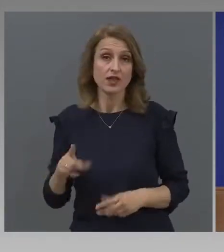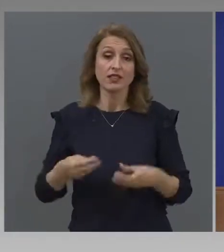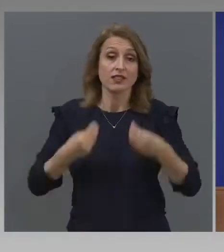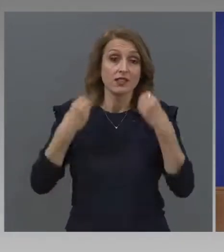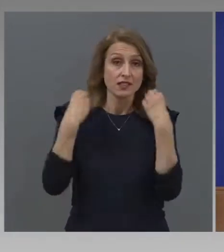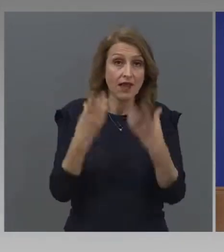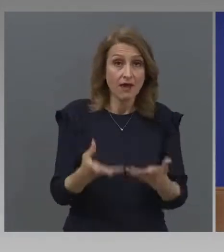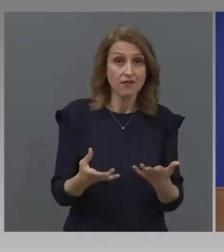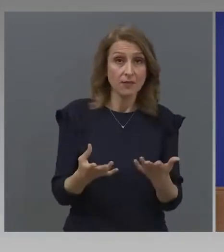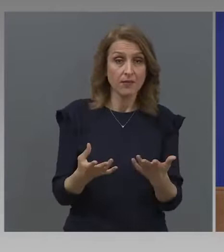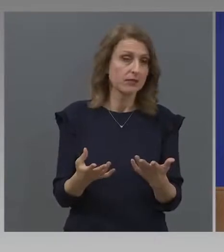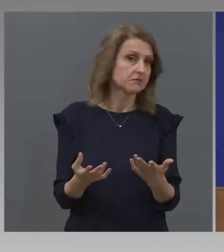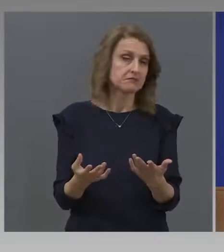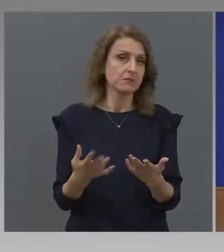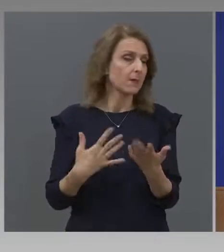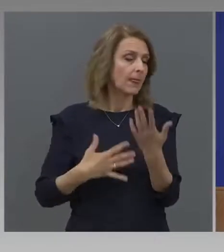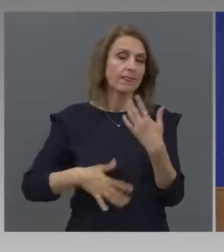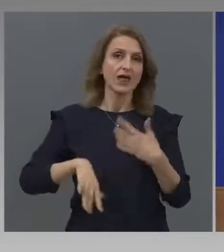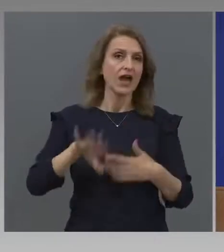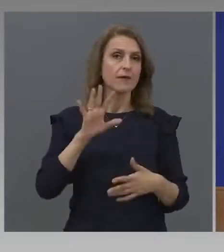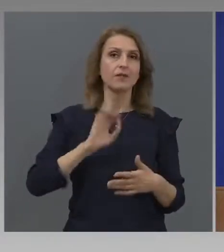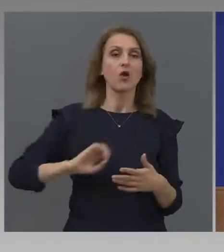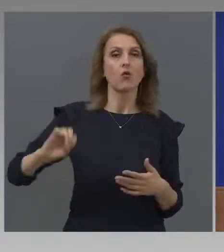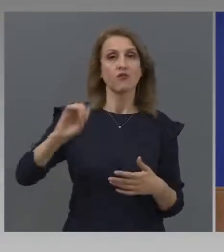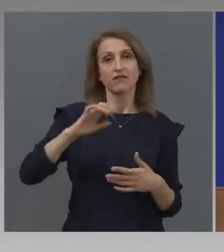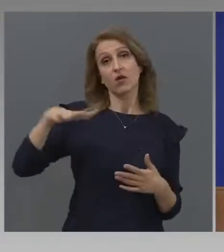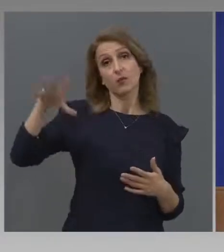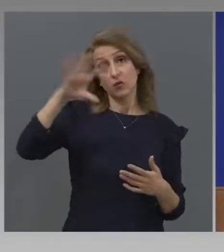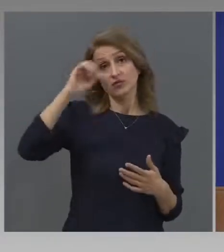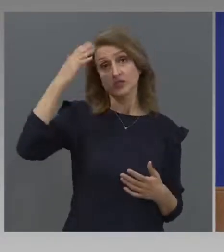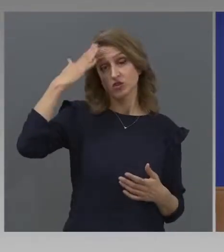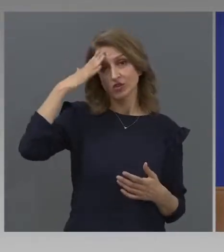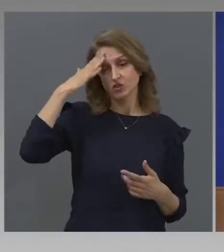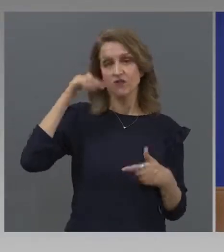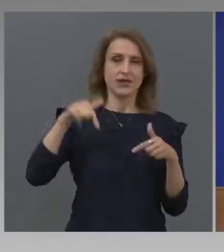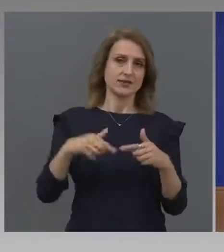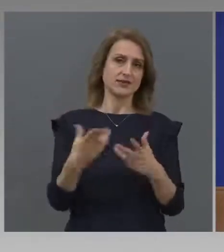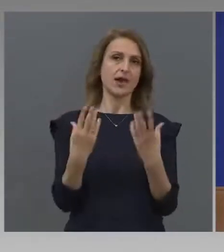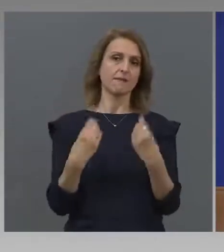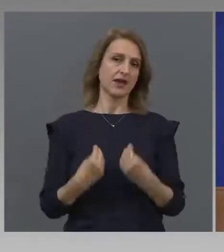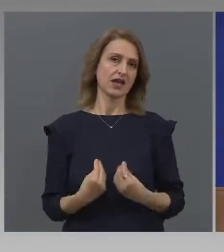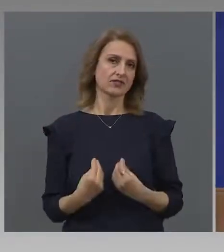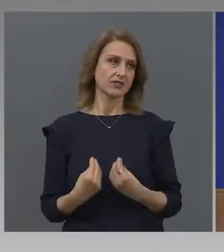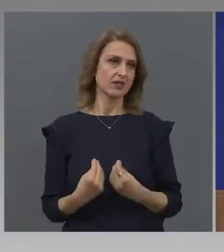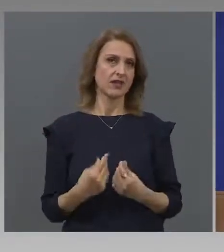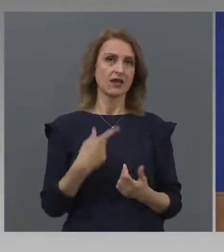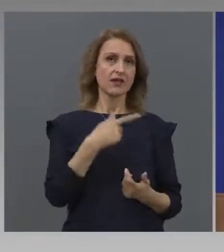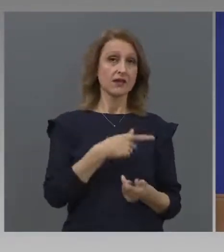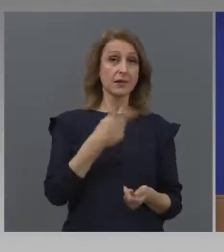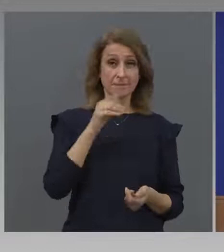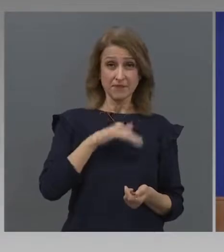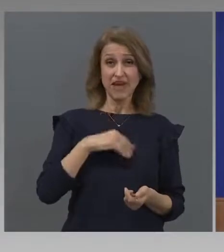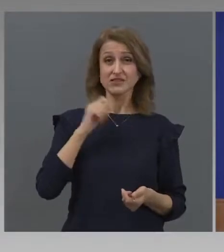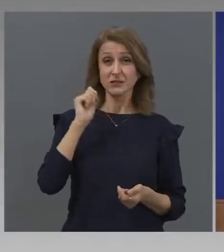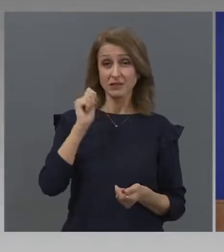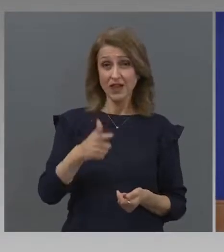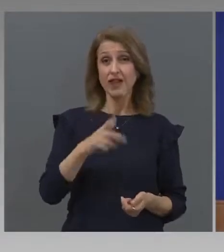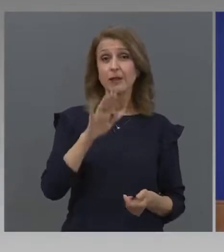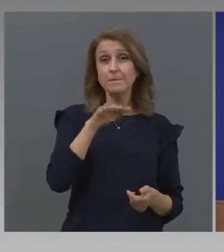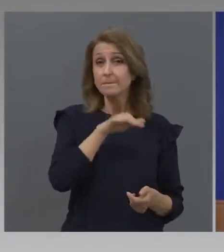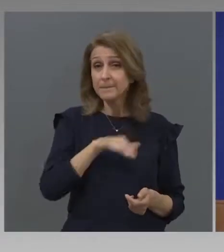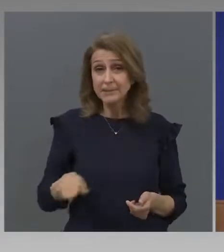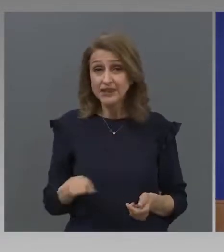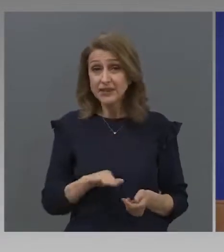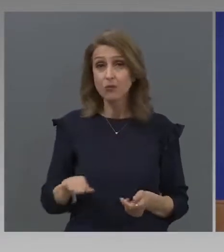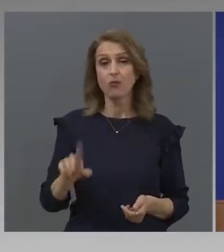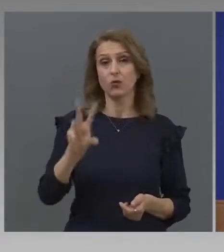даваме, може би най-много в Европа от всички държави. И сега изведнъж ми казвате, да ли сте в милата година минимум 80 милиона?